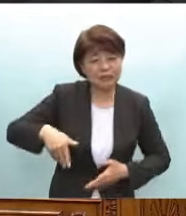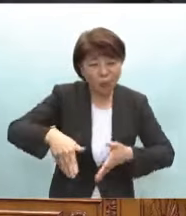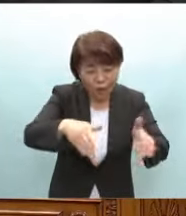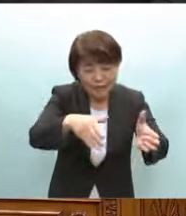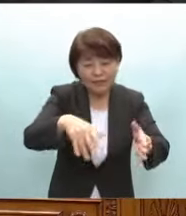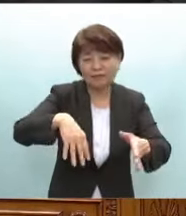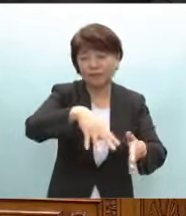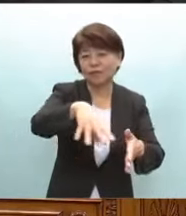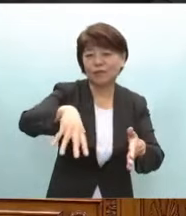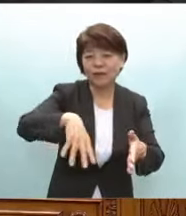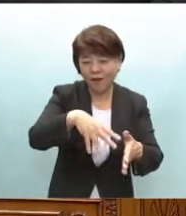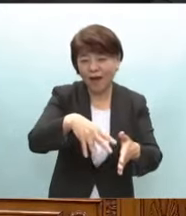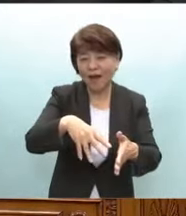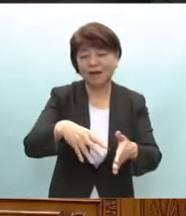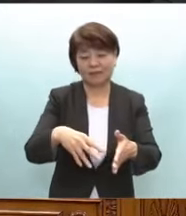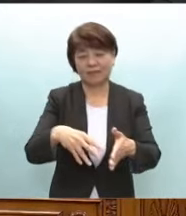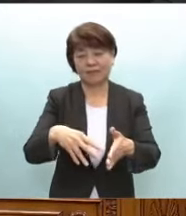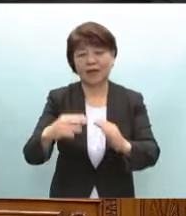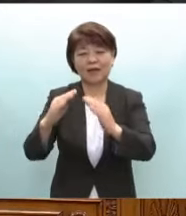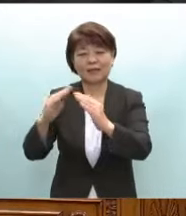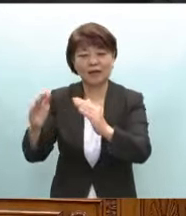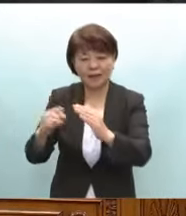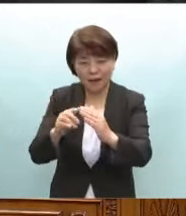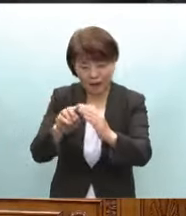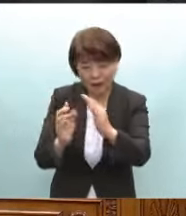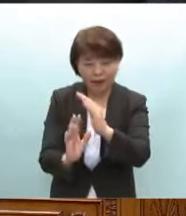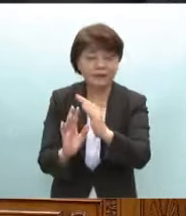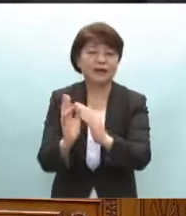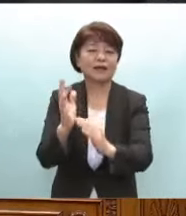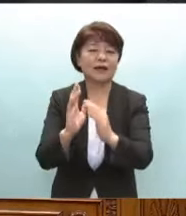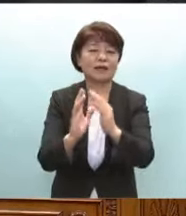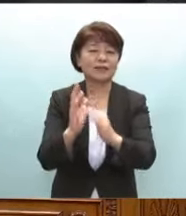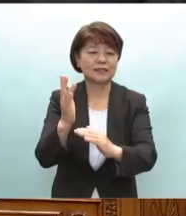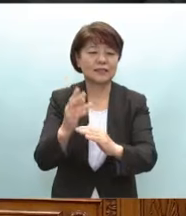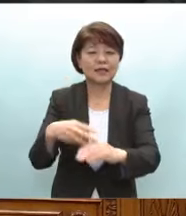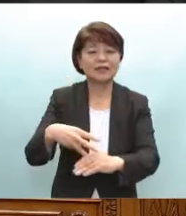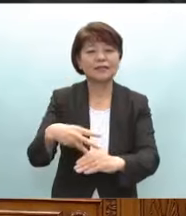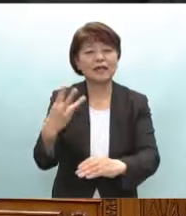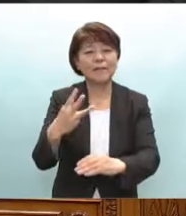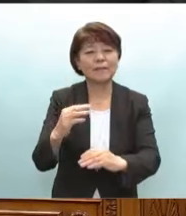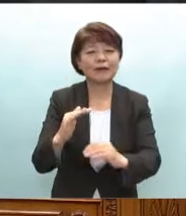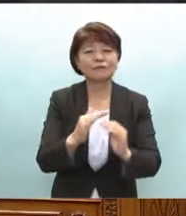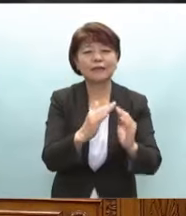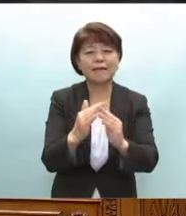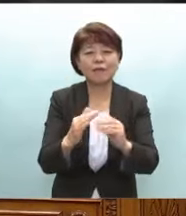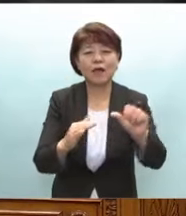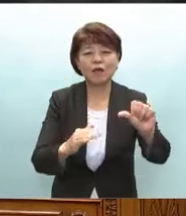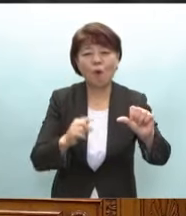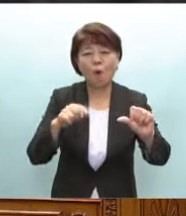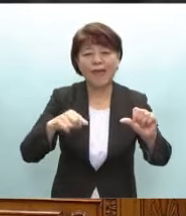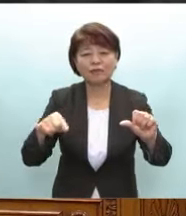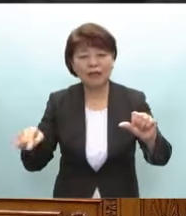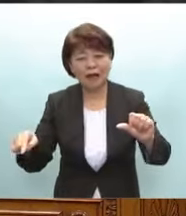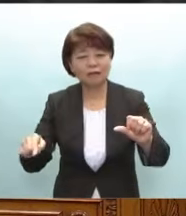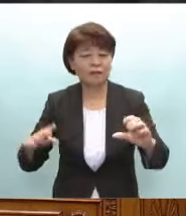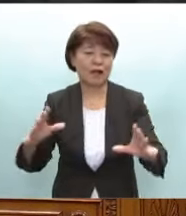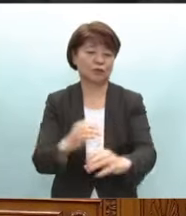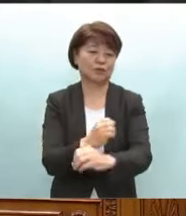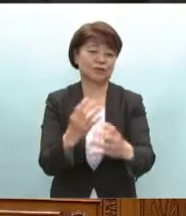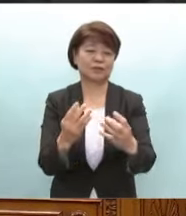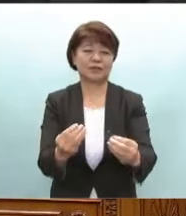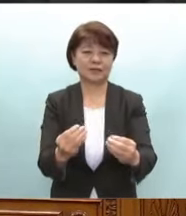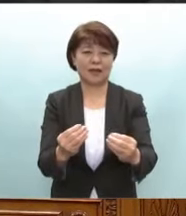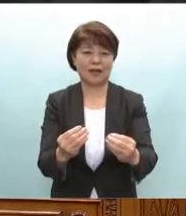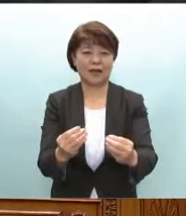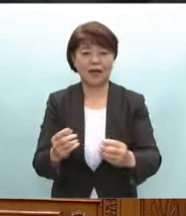震で倒壊した家屋から火災が発生し約300件ほぼ5ヘクタールが消失しました阪神